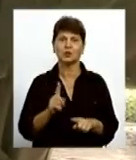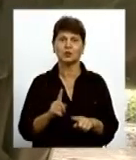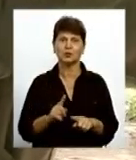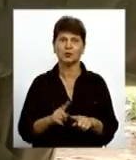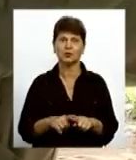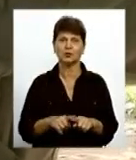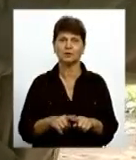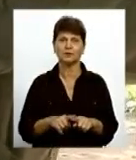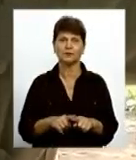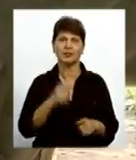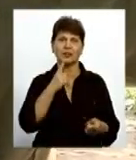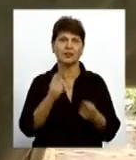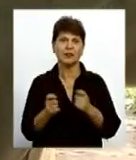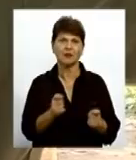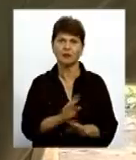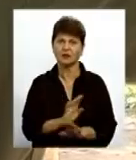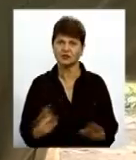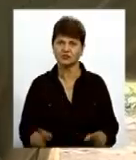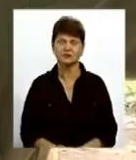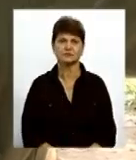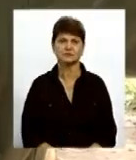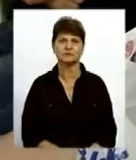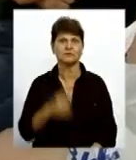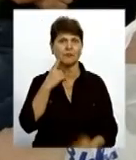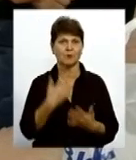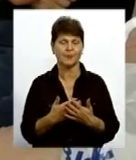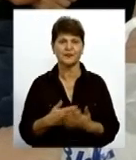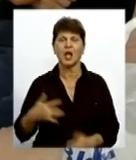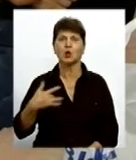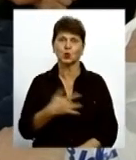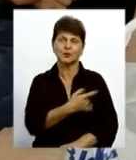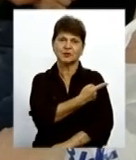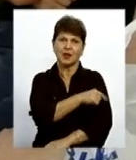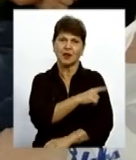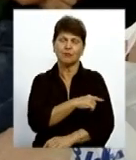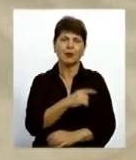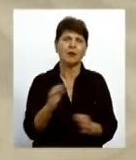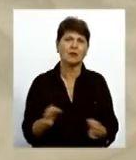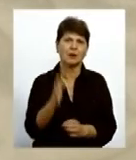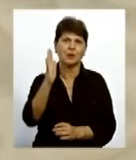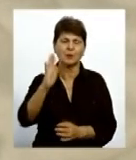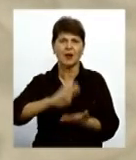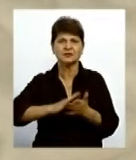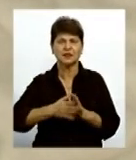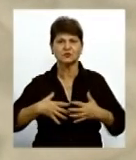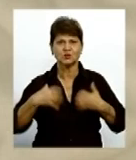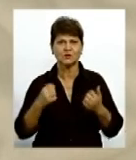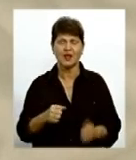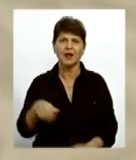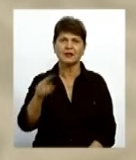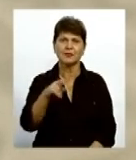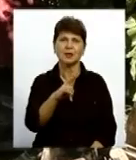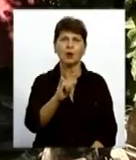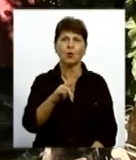Тому необережність, мабуть Турбівські медики ніяких прогнозів щодо стану здоров'я Дам'яна Куб'яка не